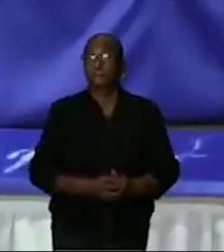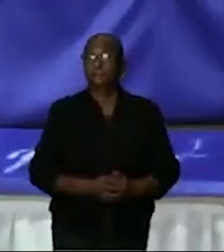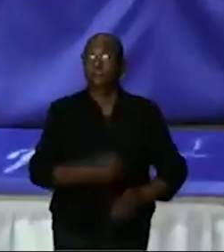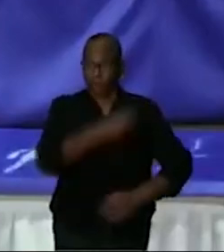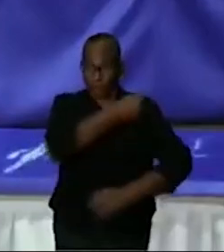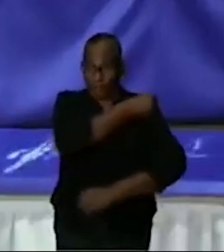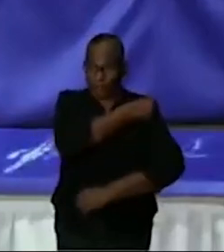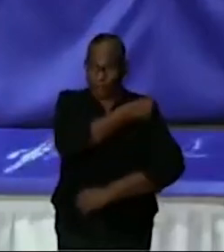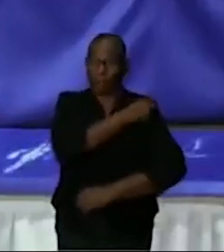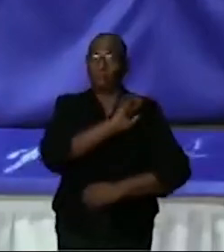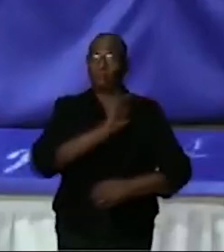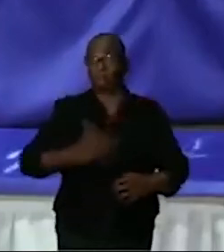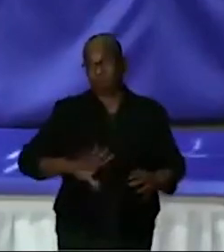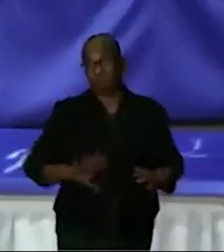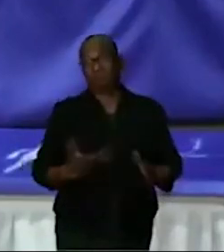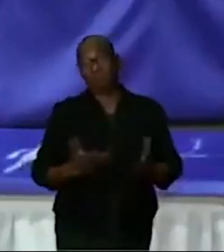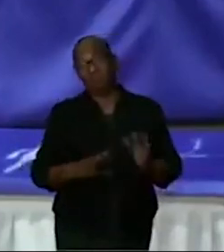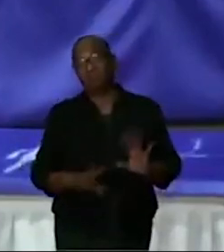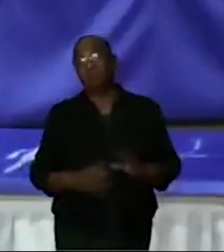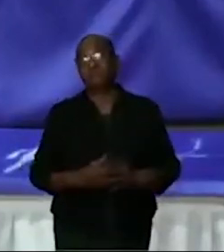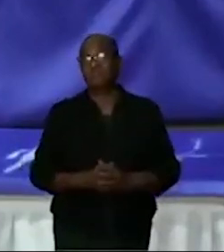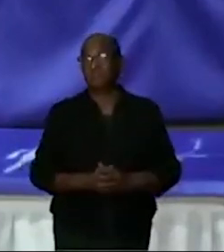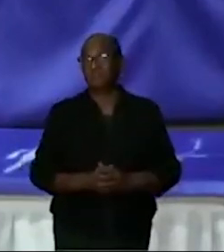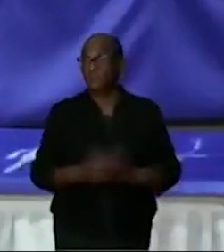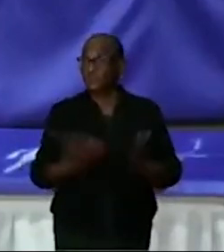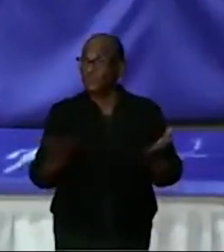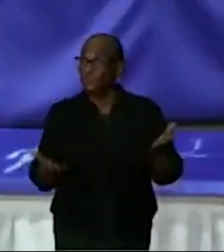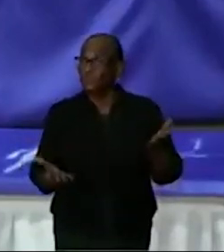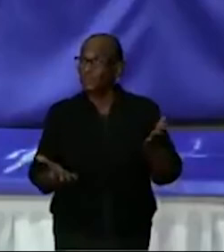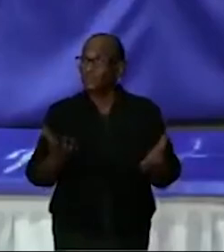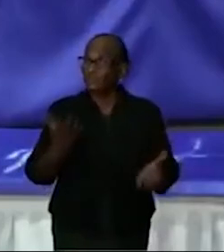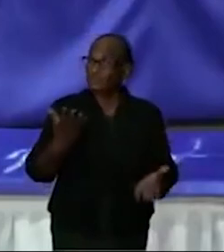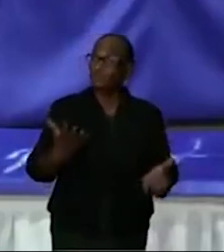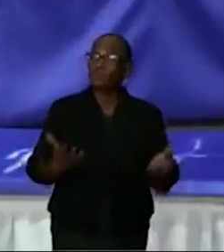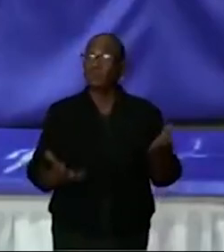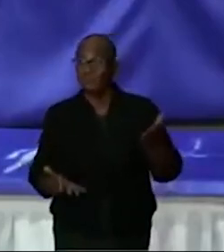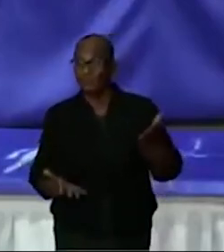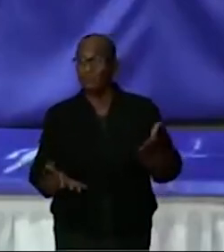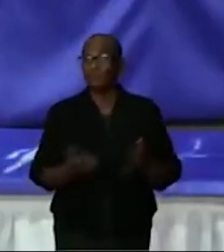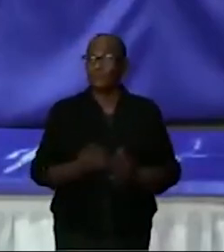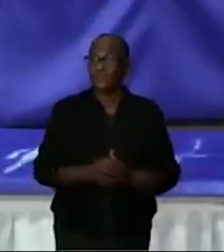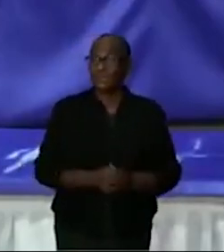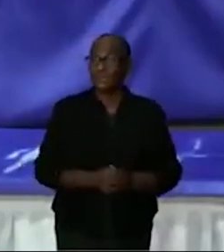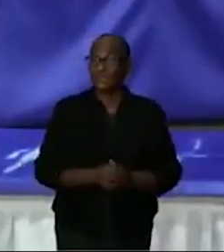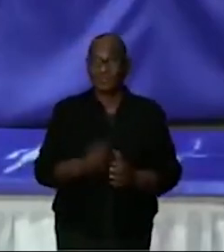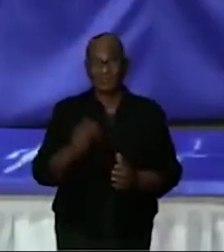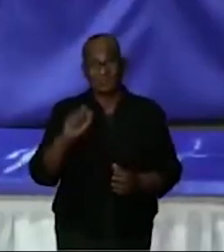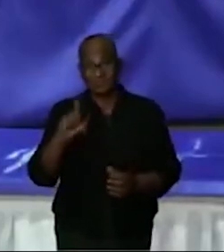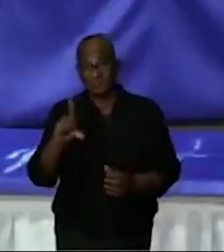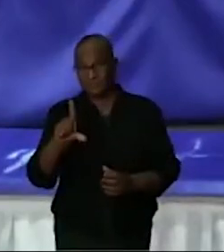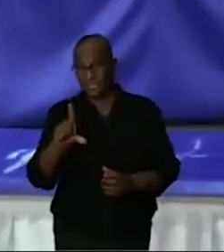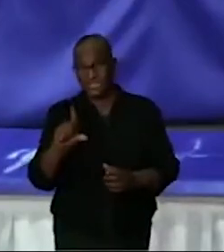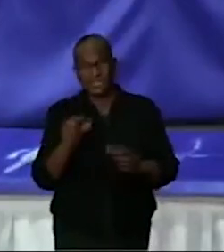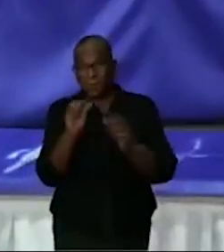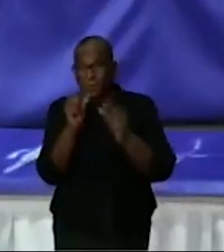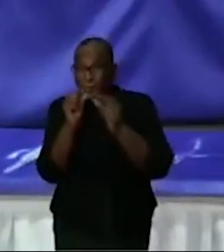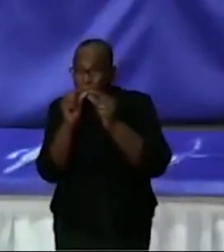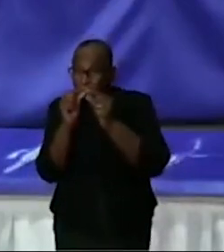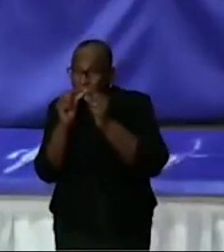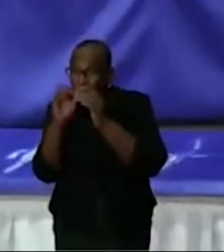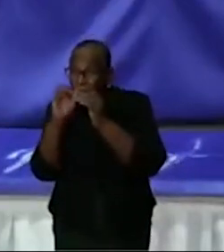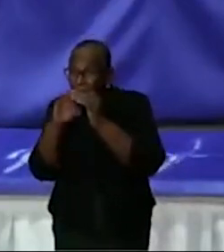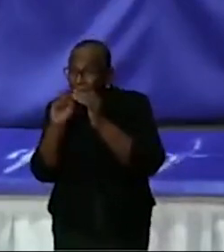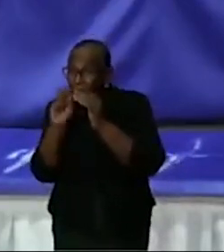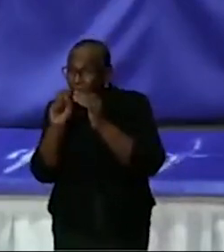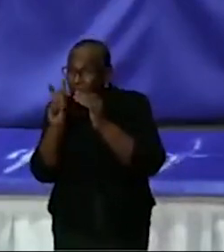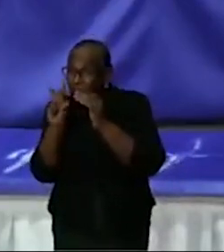tegen. Het is gewoon een mutatie. En virussen muteren constant. Een virus bestaat uit een hele hoop componenten. En het